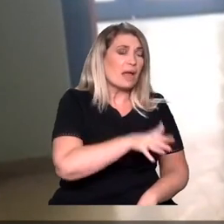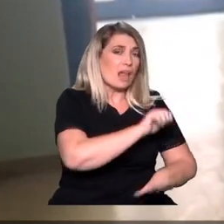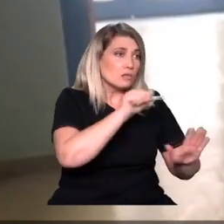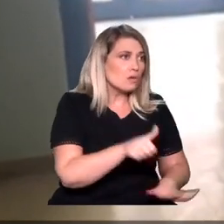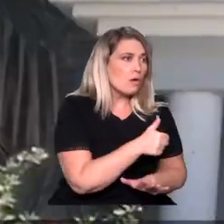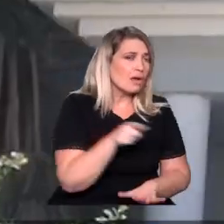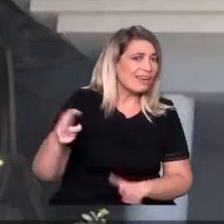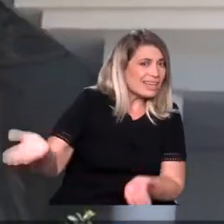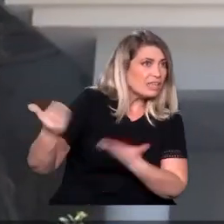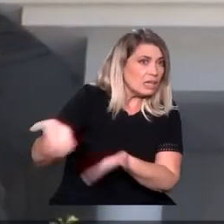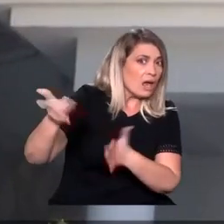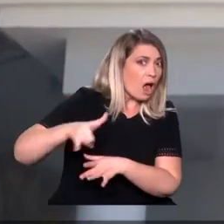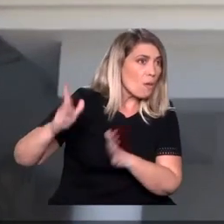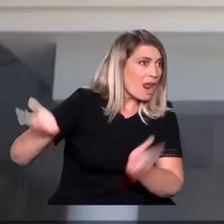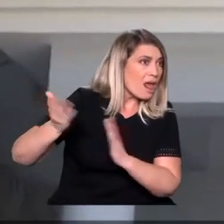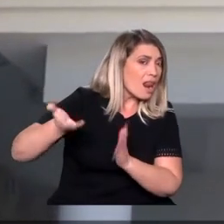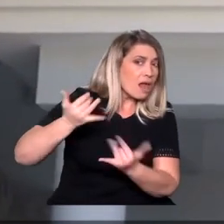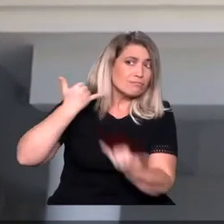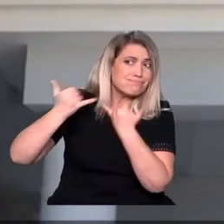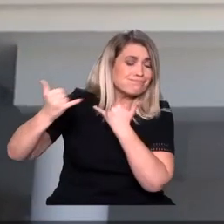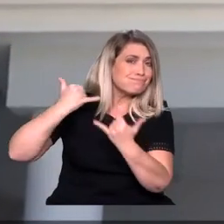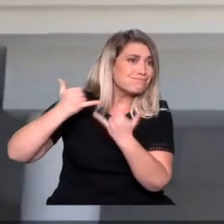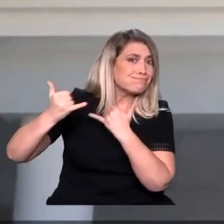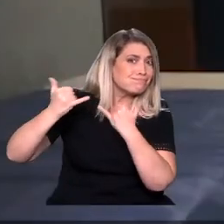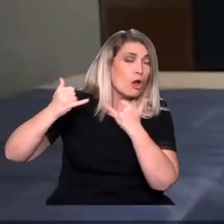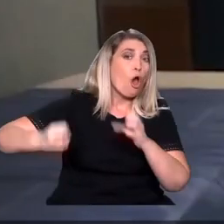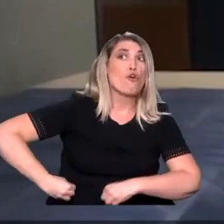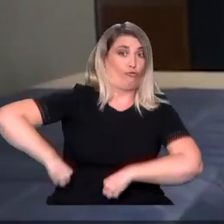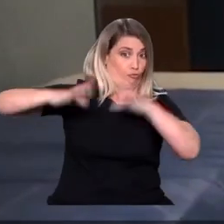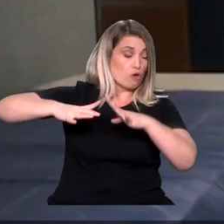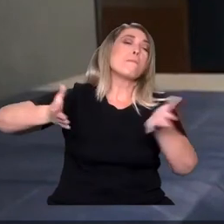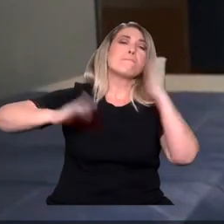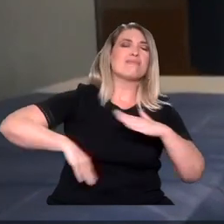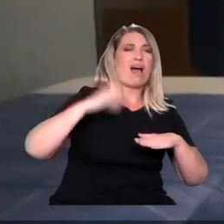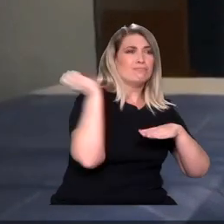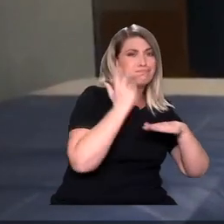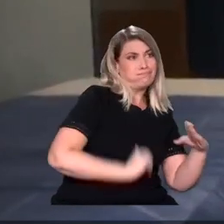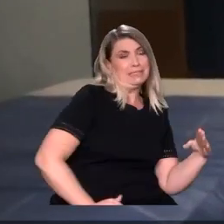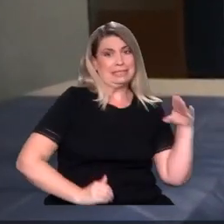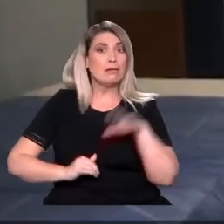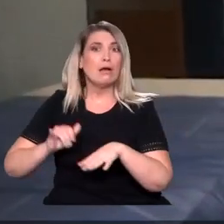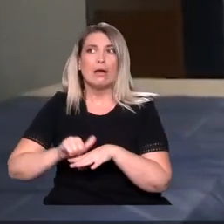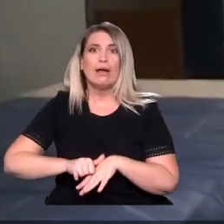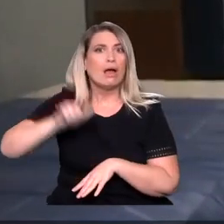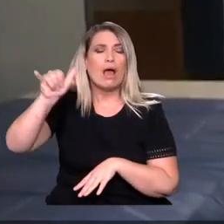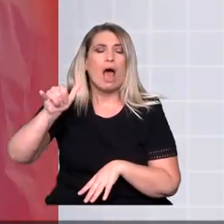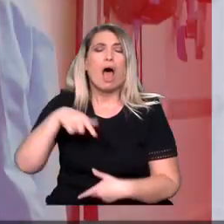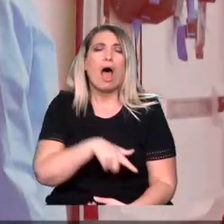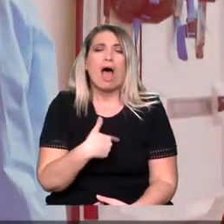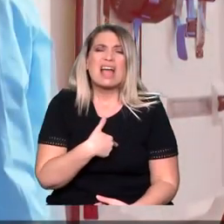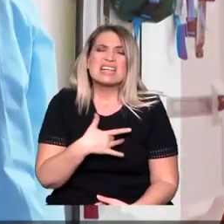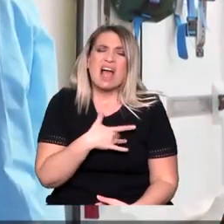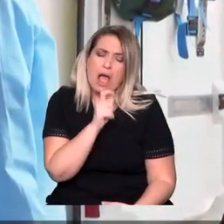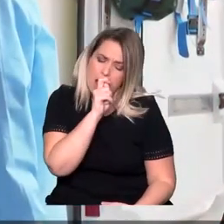ανάψουν τελικά τα φώτα και να μπορέσει να γίνει η πτήση της αεροδιακομιδής. Όμως ο 63χρονος είχε ήδη ταλαιπωρηθεί αρκετά.